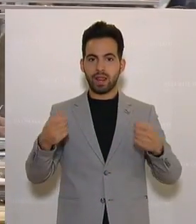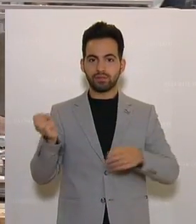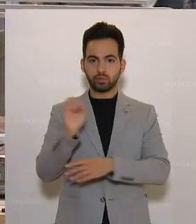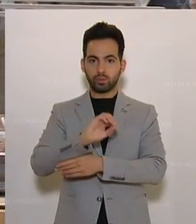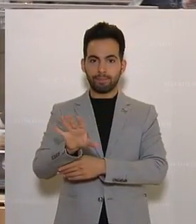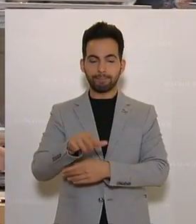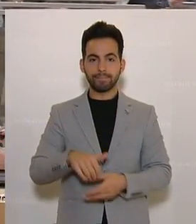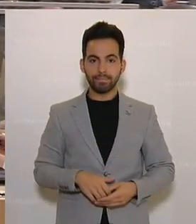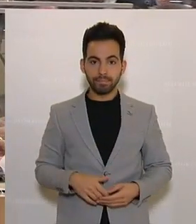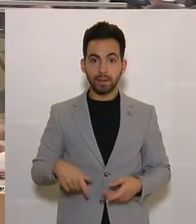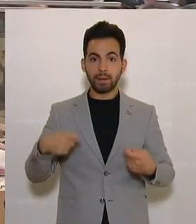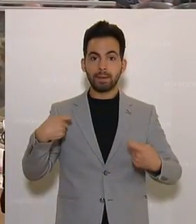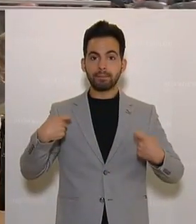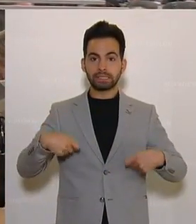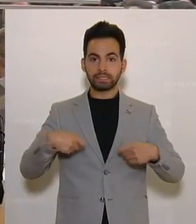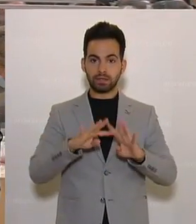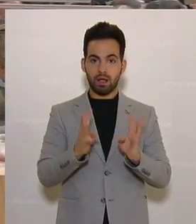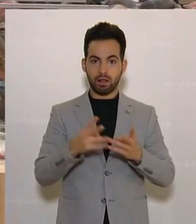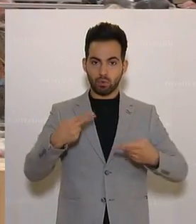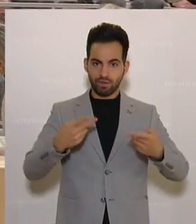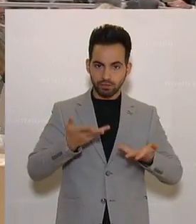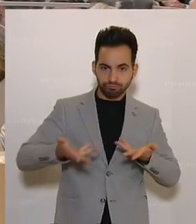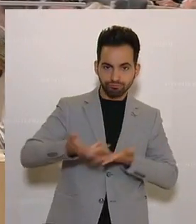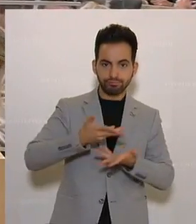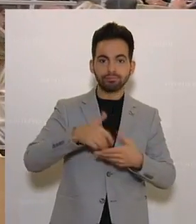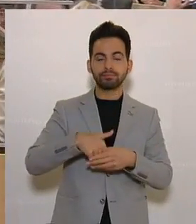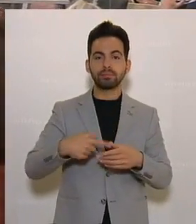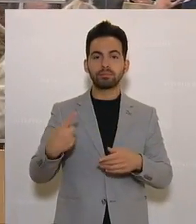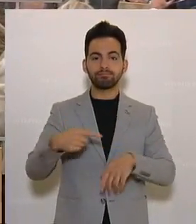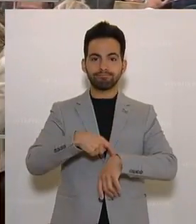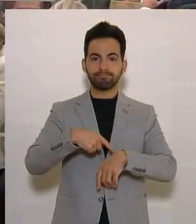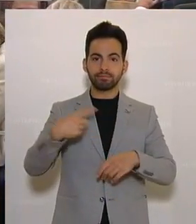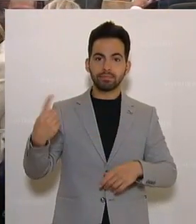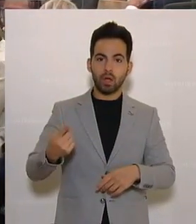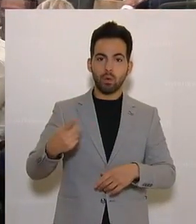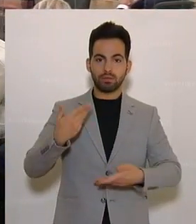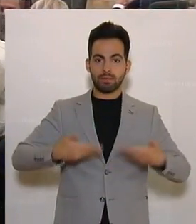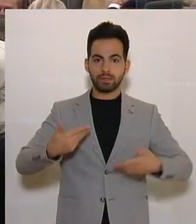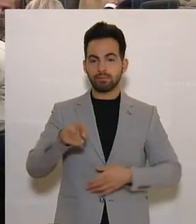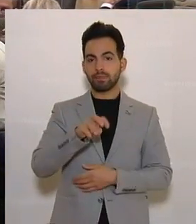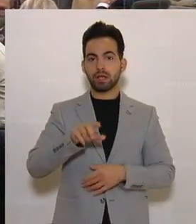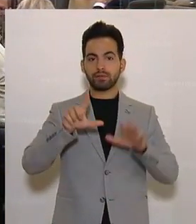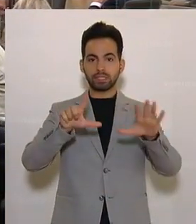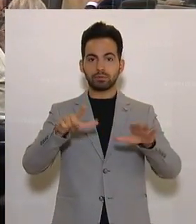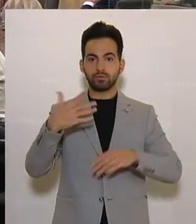Mitwirkung hat, und zum Bundespräsidenten. Der Bundespräsident muss die